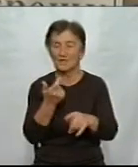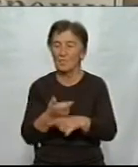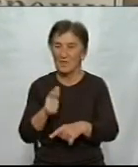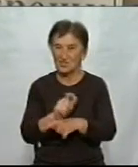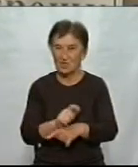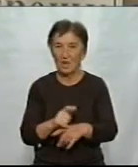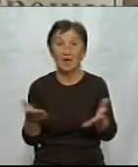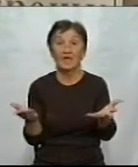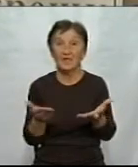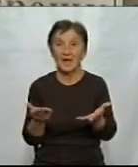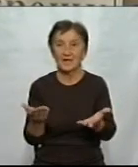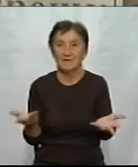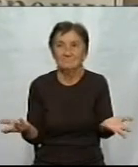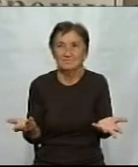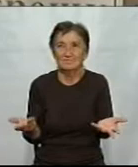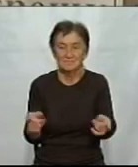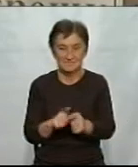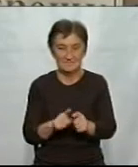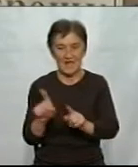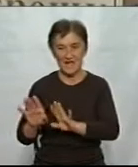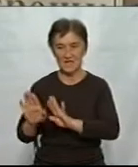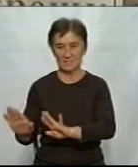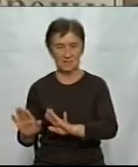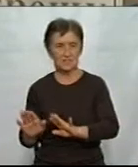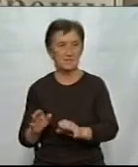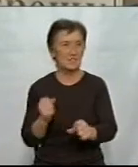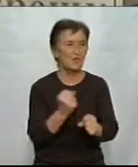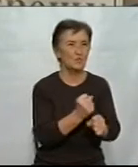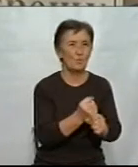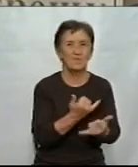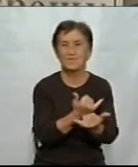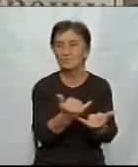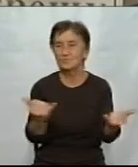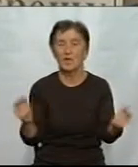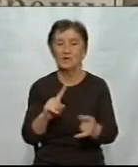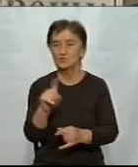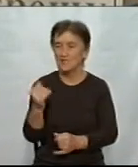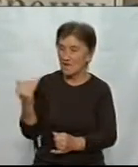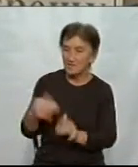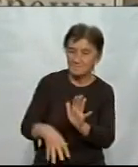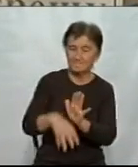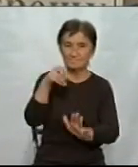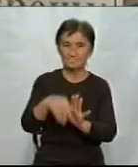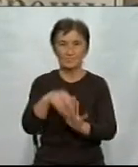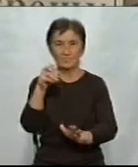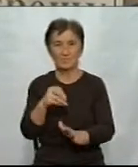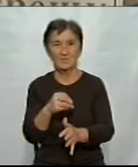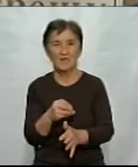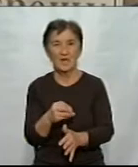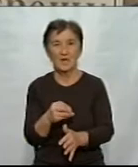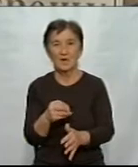чином кандидати робили так, щоб вони були більш впізнаваними, щоб за них голосували на різних виборах.